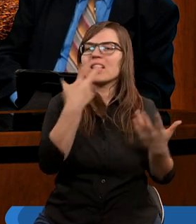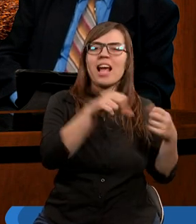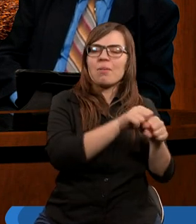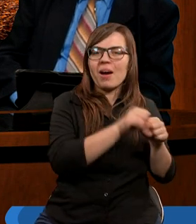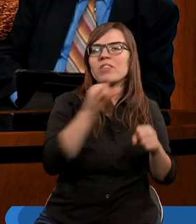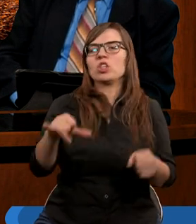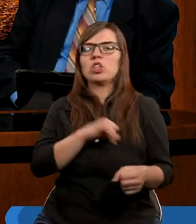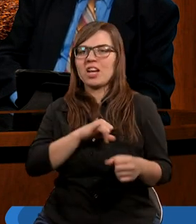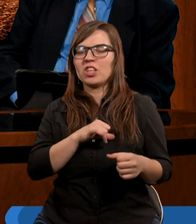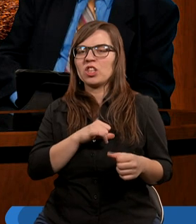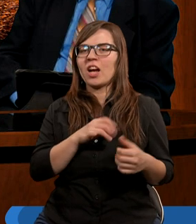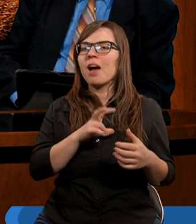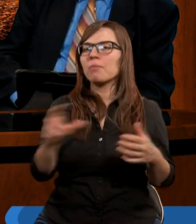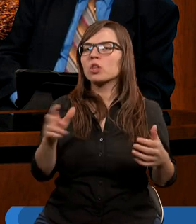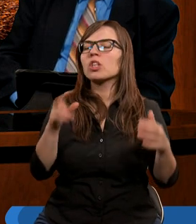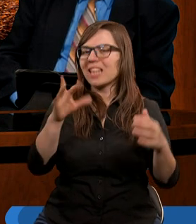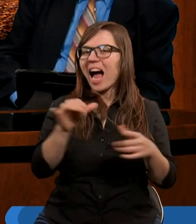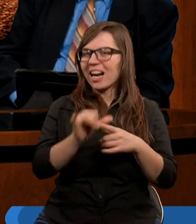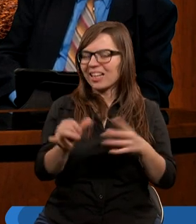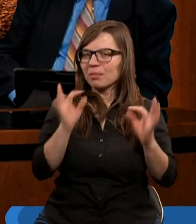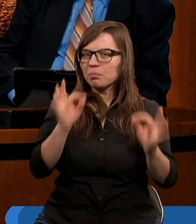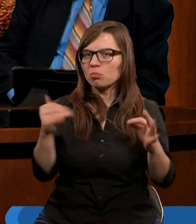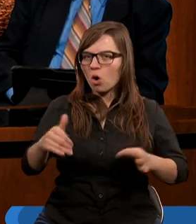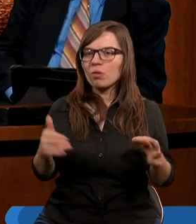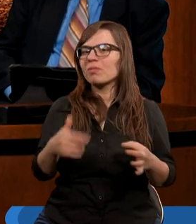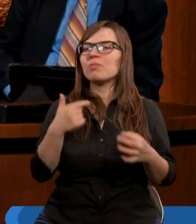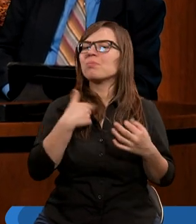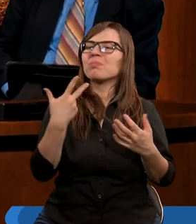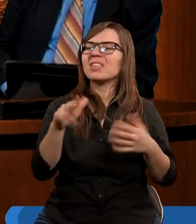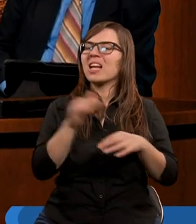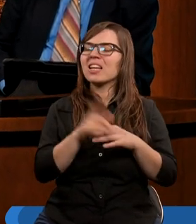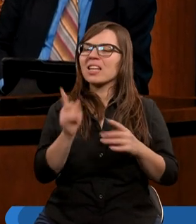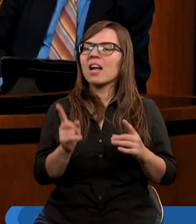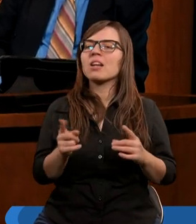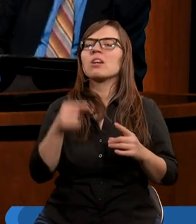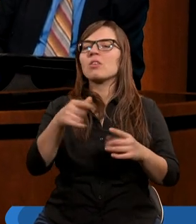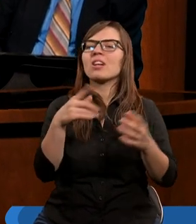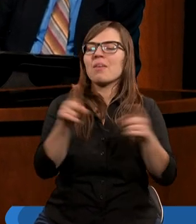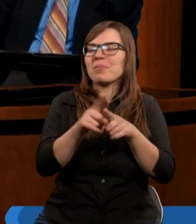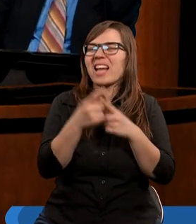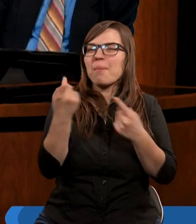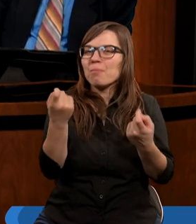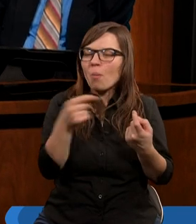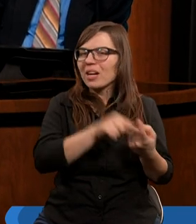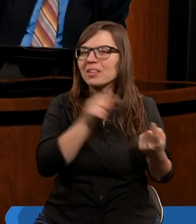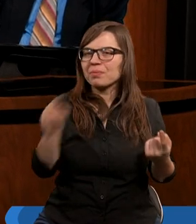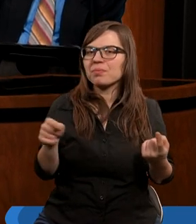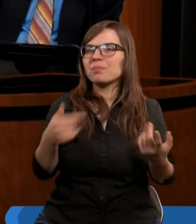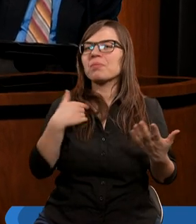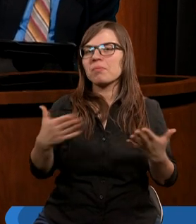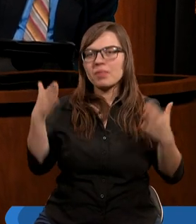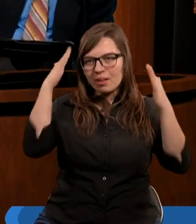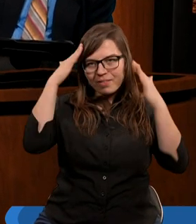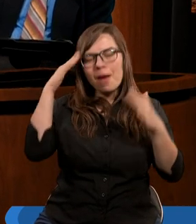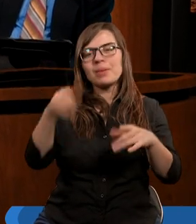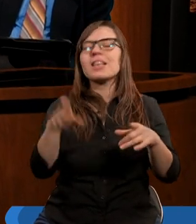sprawiedliwym, i grzesznikiem. Zgodzimy się z Luterem? Tu bym się za bardzo nie zgodził, że to tak może być w tym samym momencie. Ja wiem,